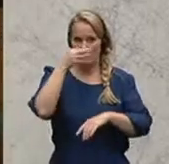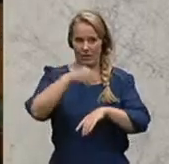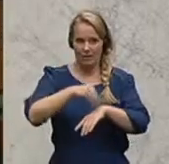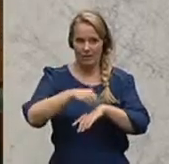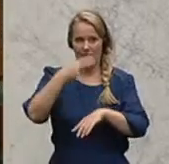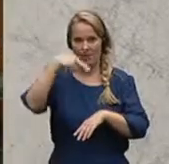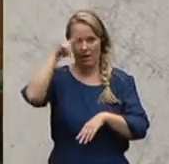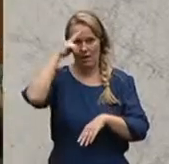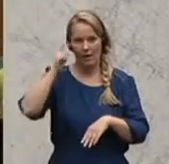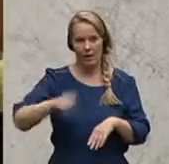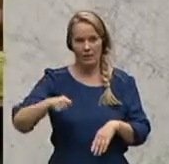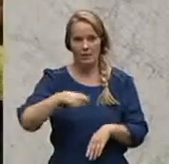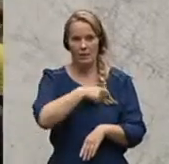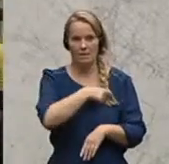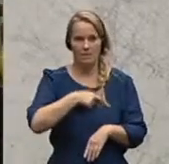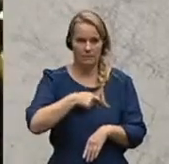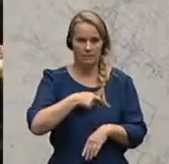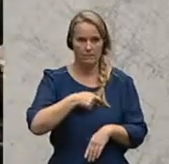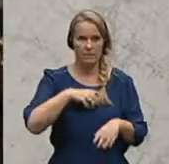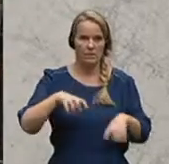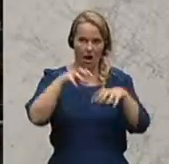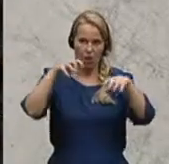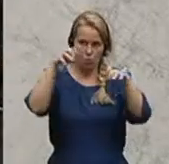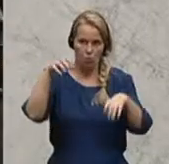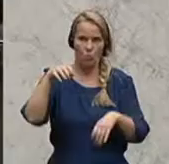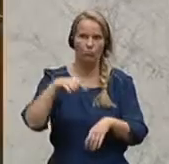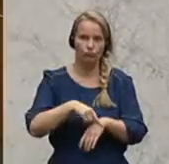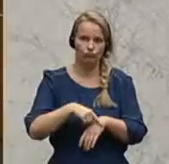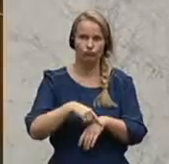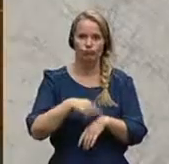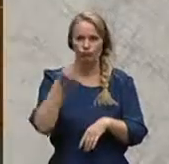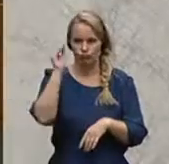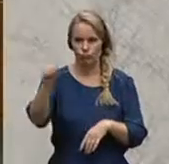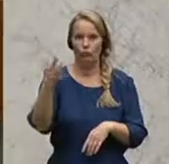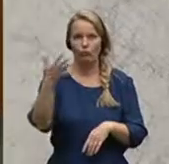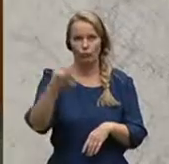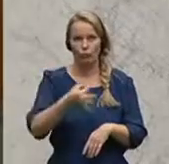SPÖ-Finanzsprecher. Man müsse jetzt darauf achten, den Schaden für die Steuerzahler möglichst gering zu halten.